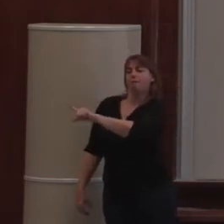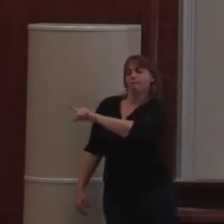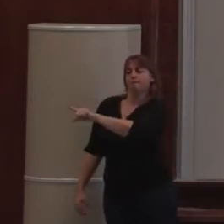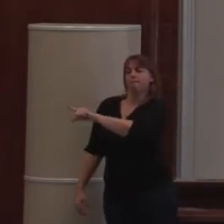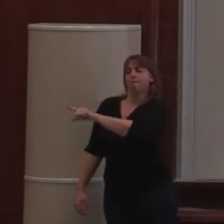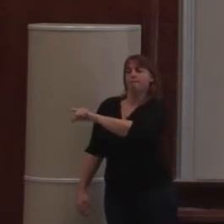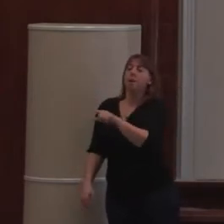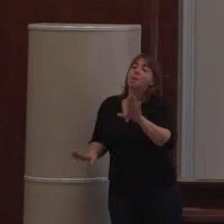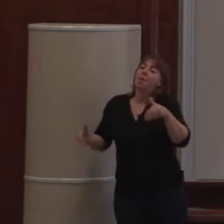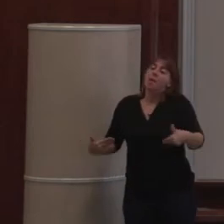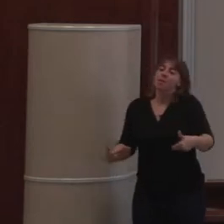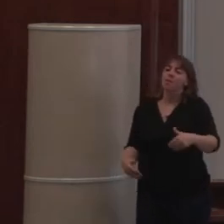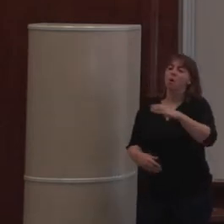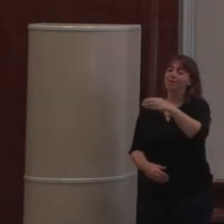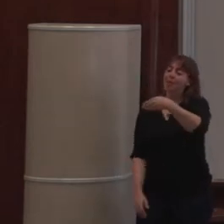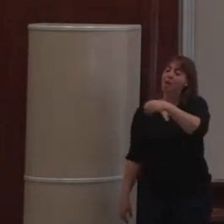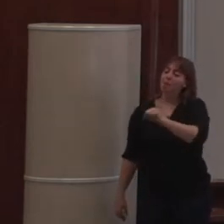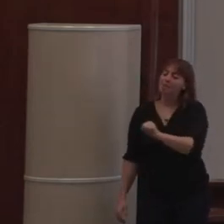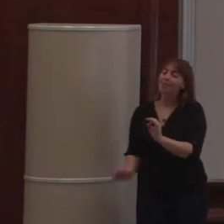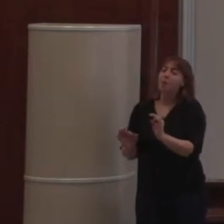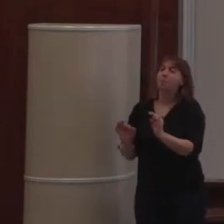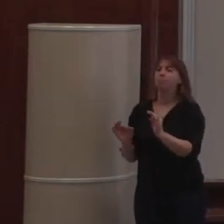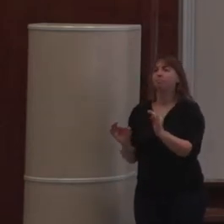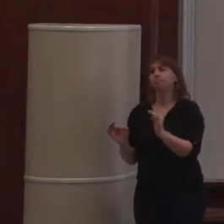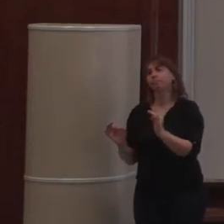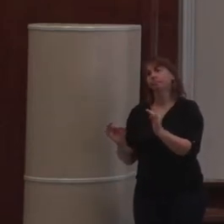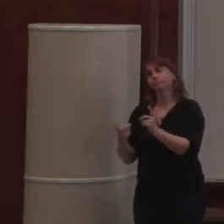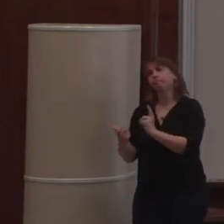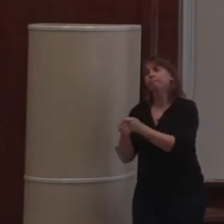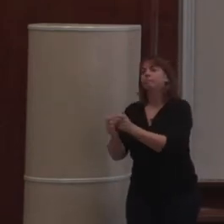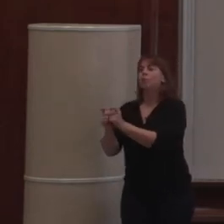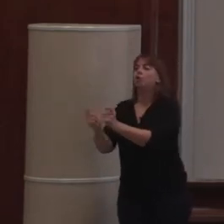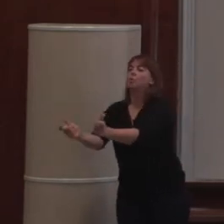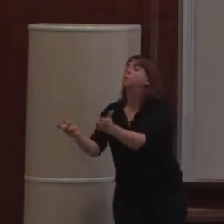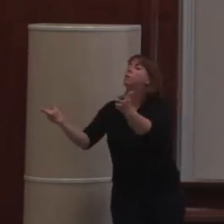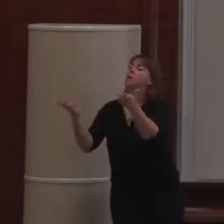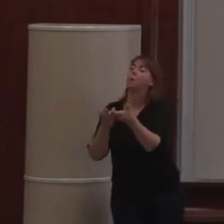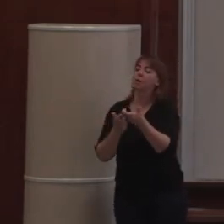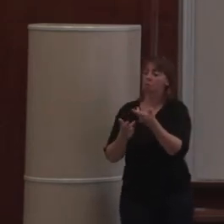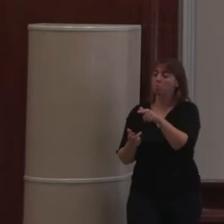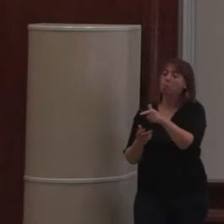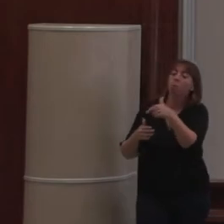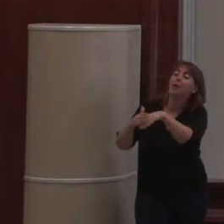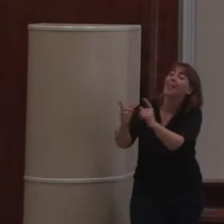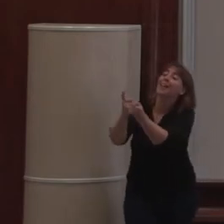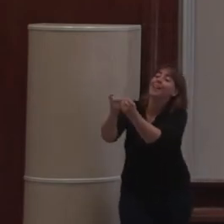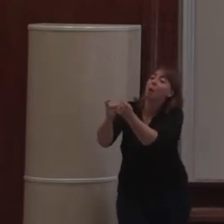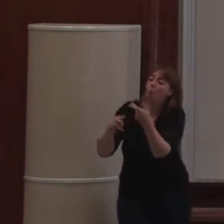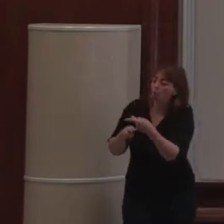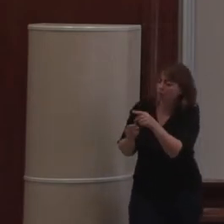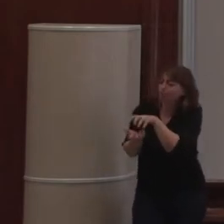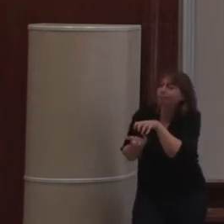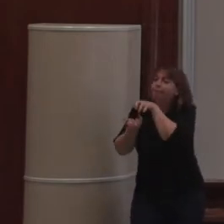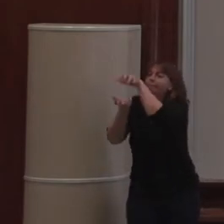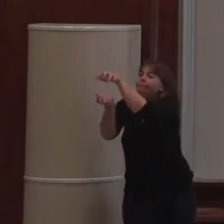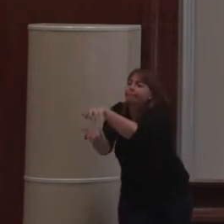CMS d'entreprise, on va dire. C'est-à-dire qu'on ne pas juste mettre un outil chez le client. On va lui mettre un outil. On va développer dedans des